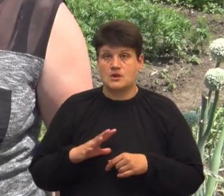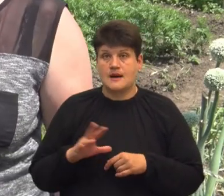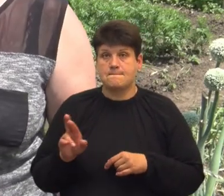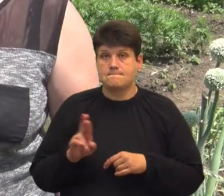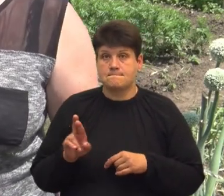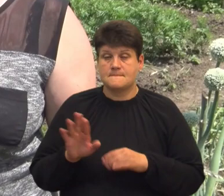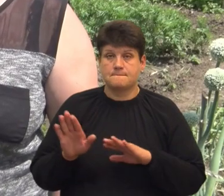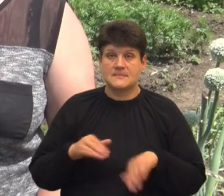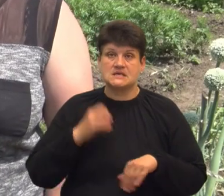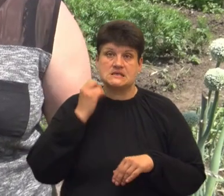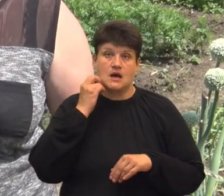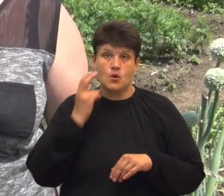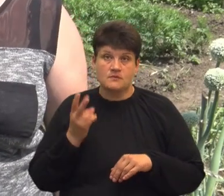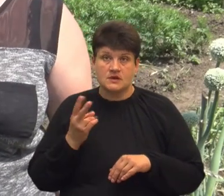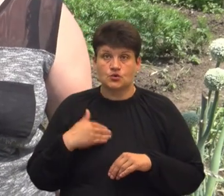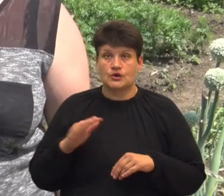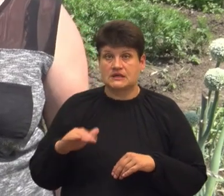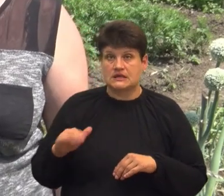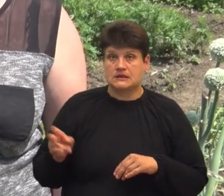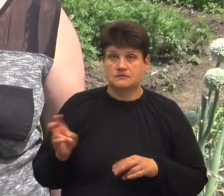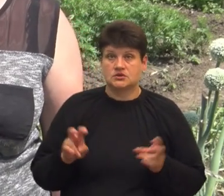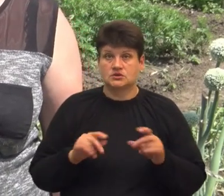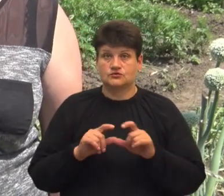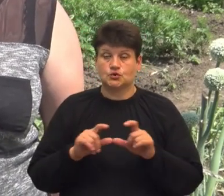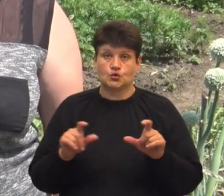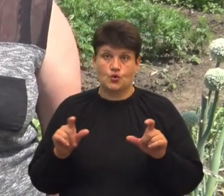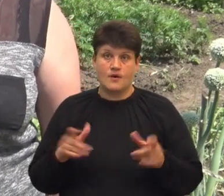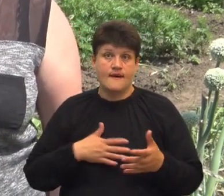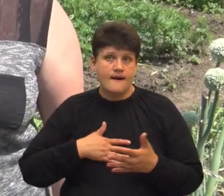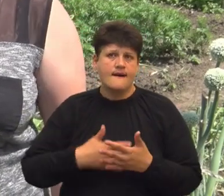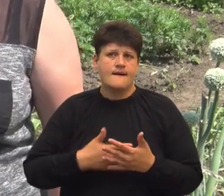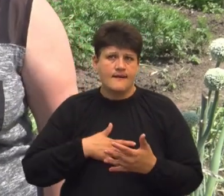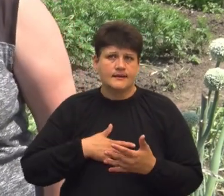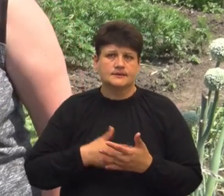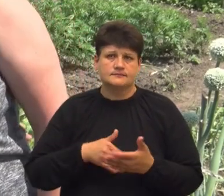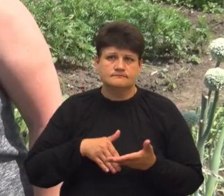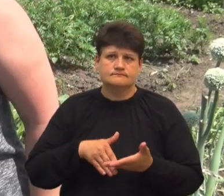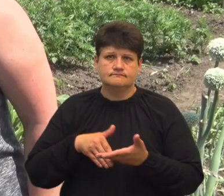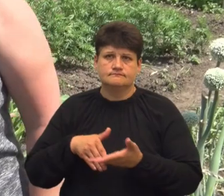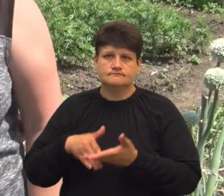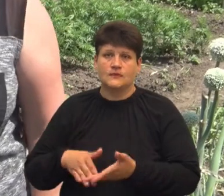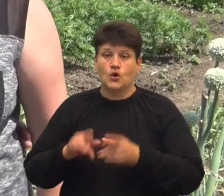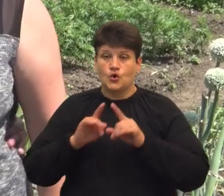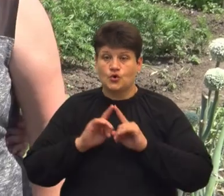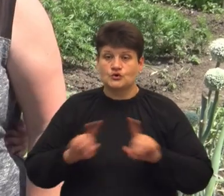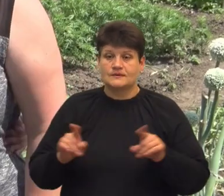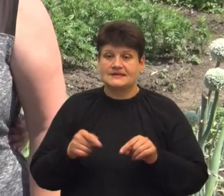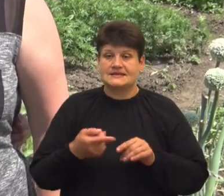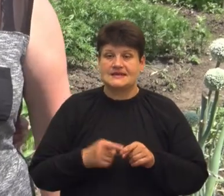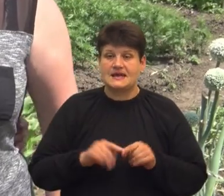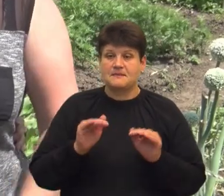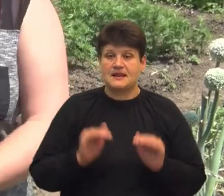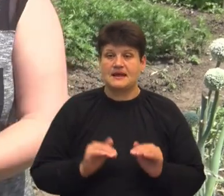після обіда і діти, прийшовши до школи, дуже активно допомагали. Особливо цей маленький